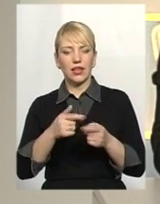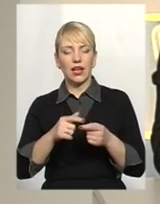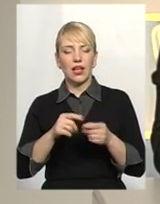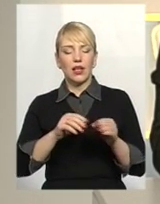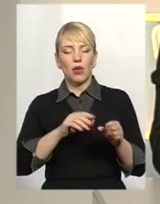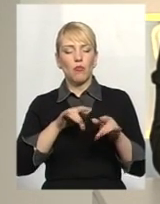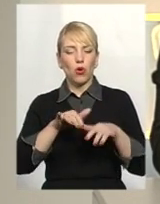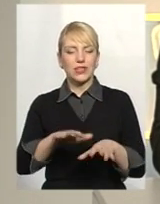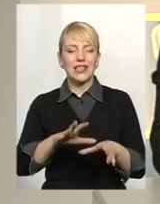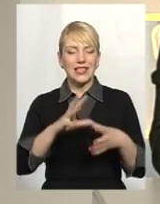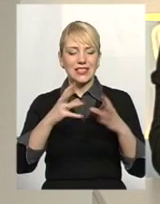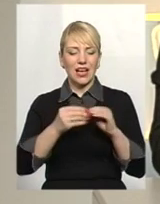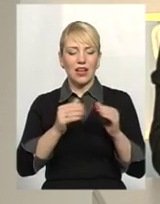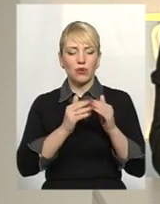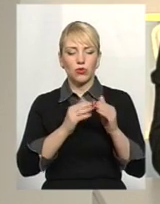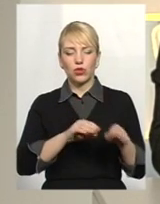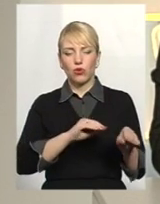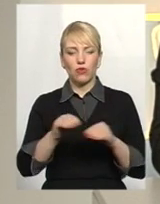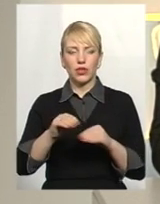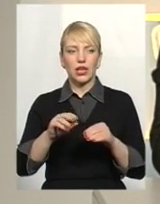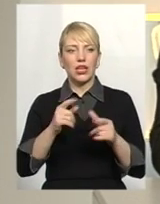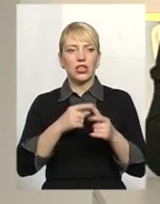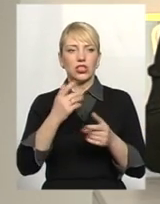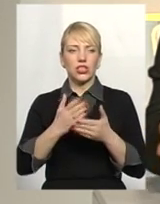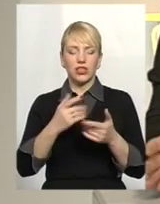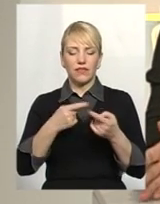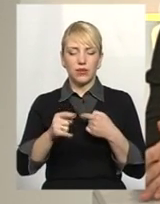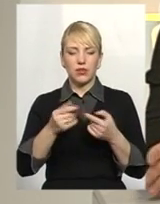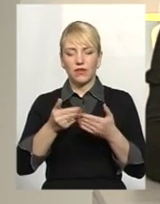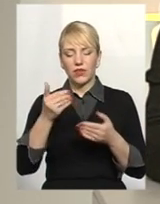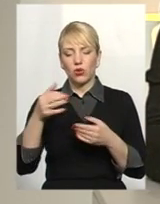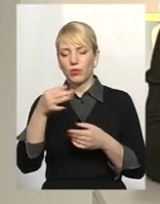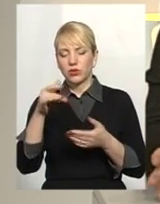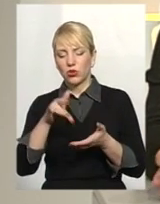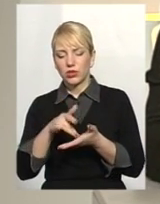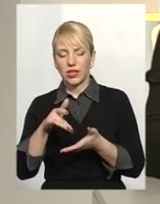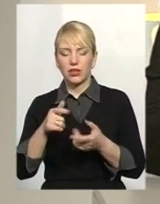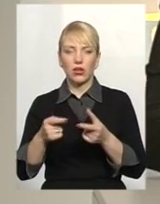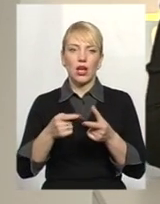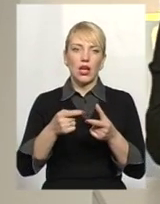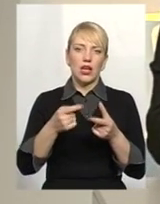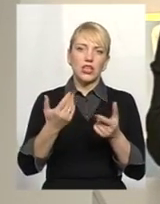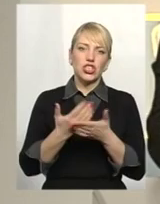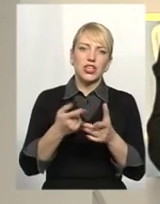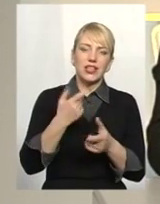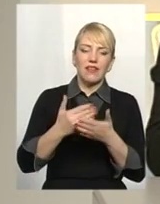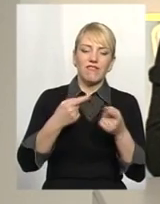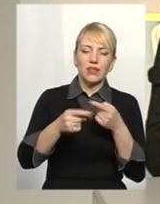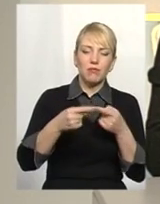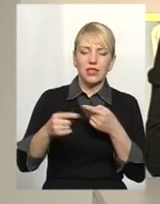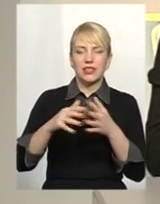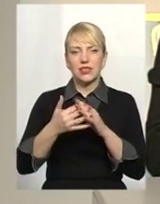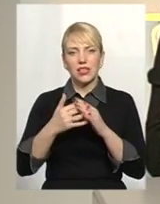лічильників по області? Чи є якась відмінність обласного центру від міст обласного значення, райцентрів? Де